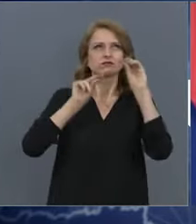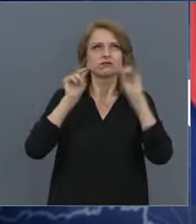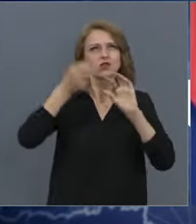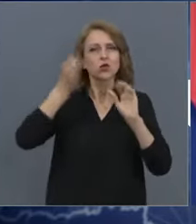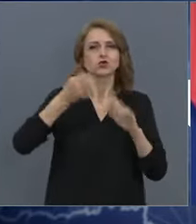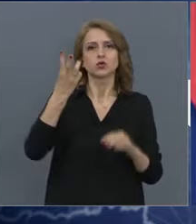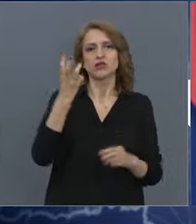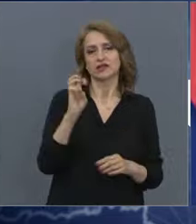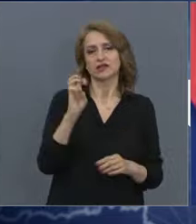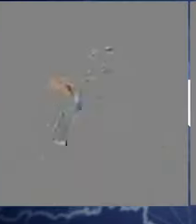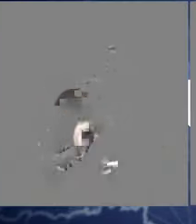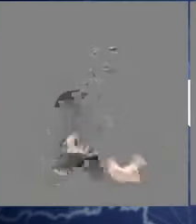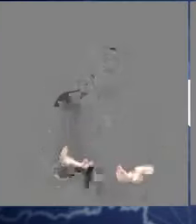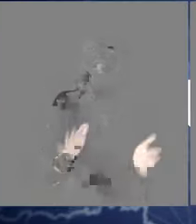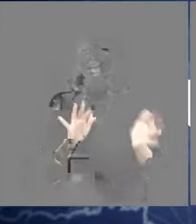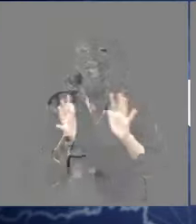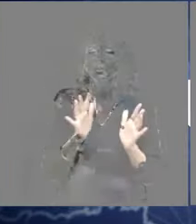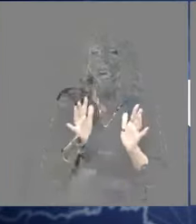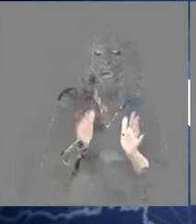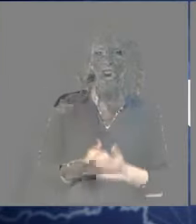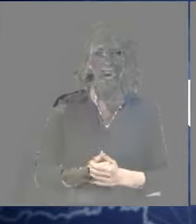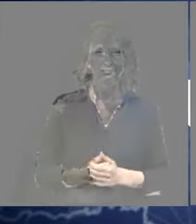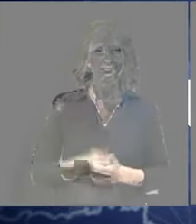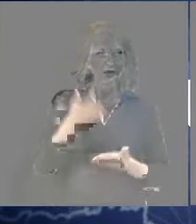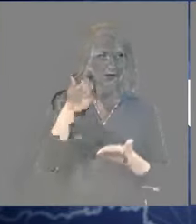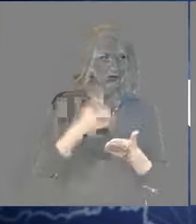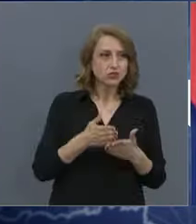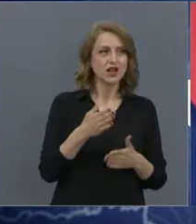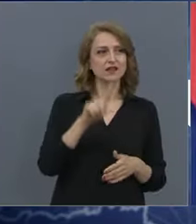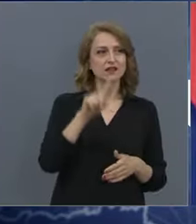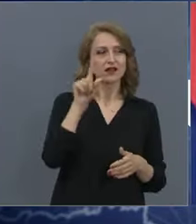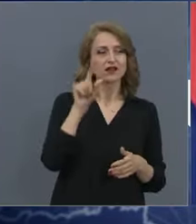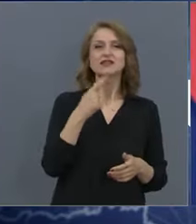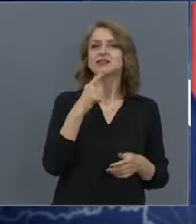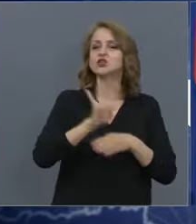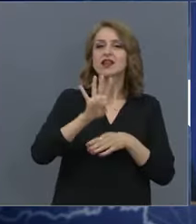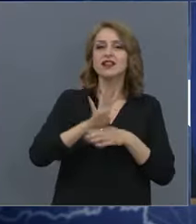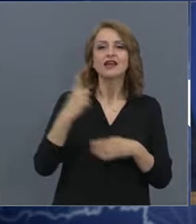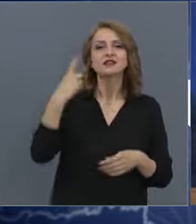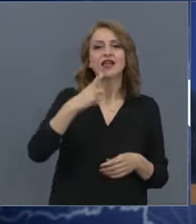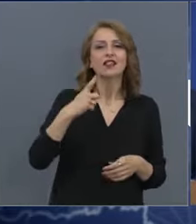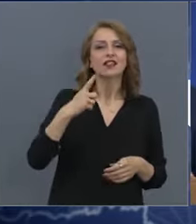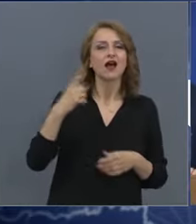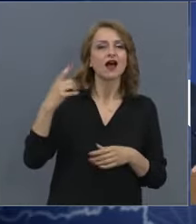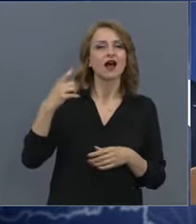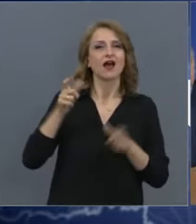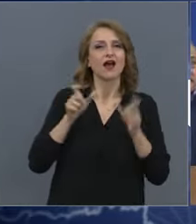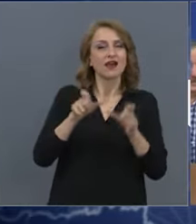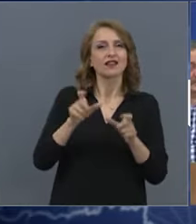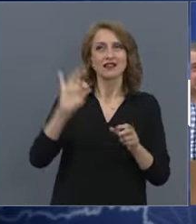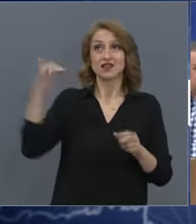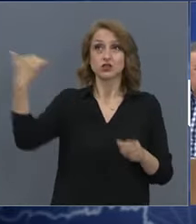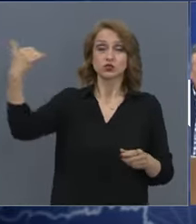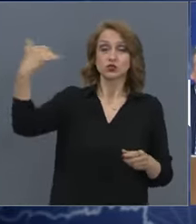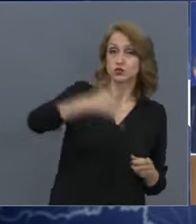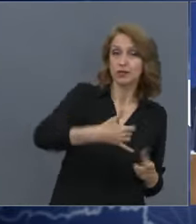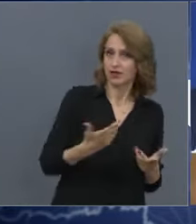30%. Ако може последно конкретика и за 14-дневната карантина за влизащите от някои страни и